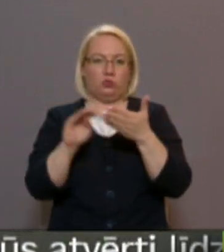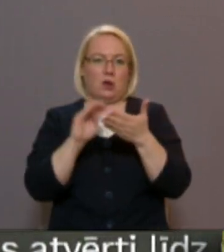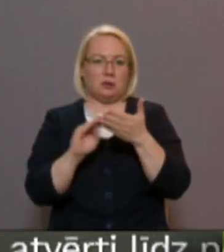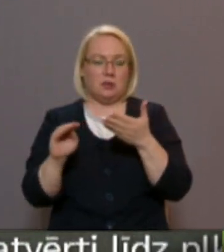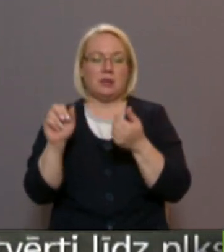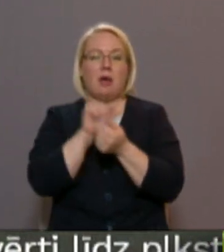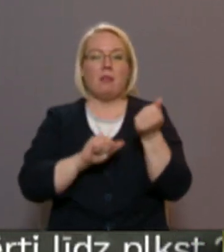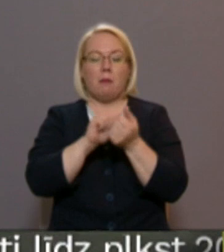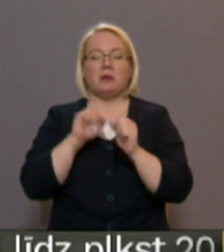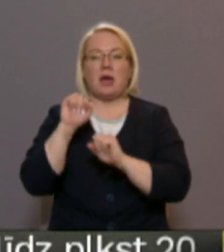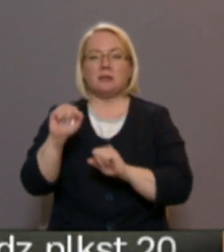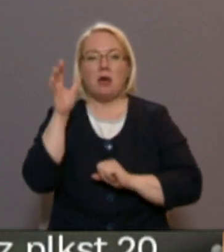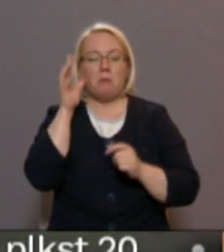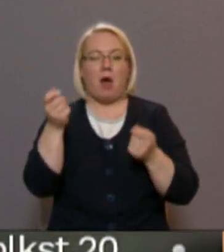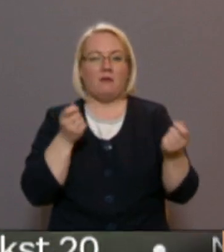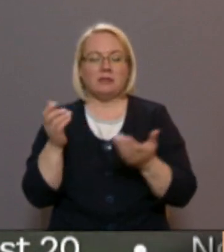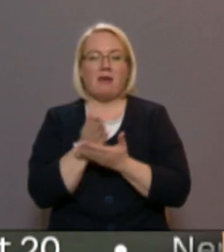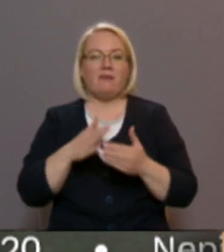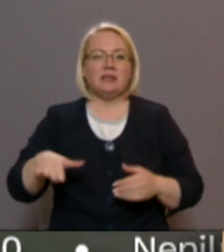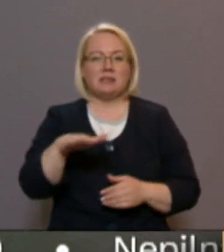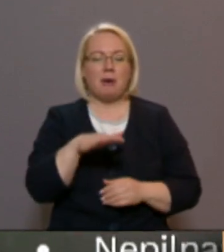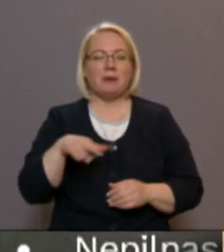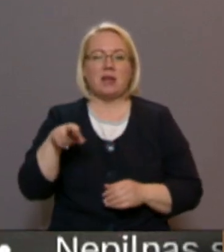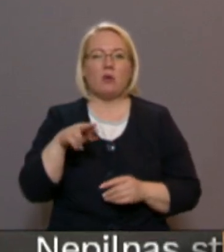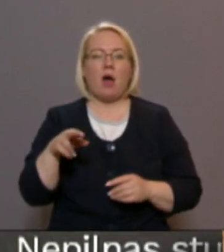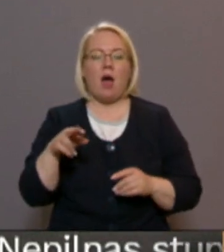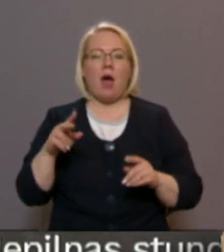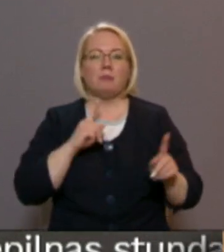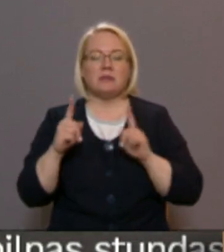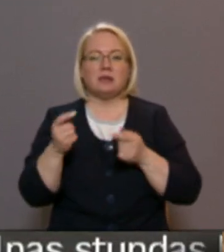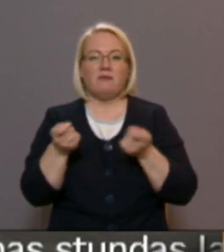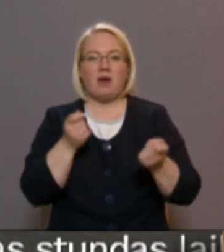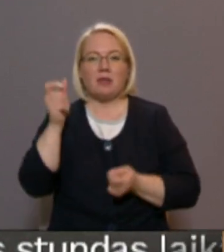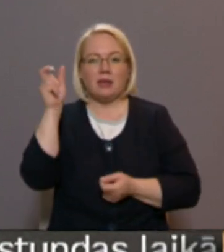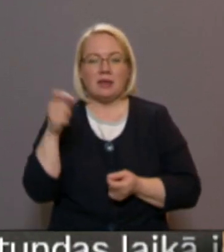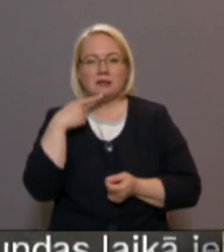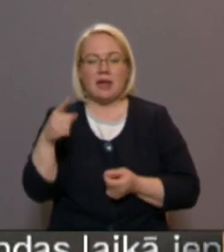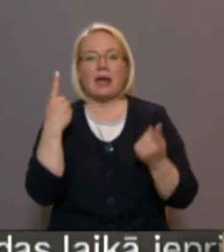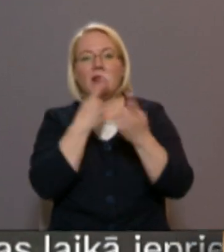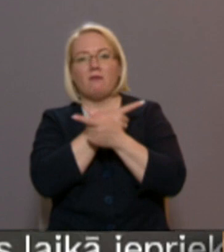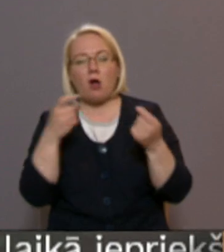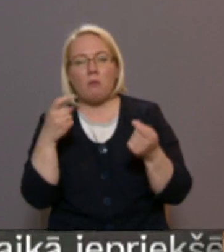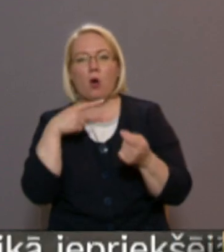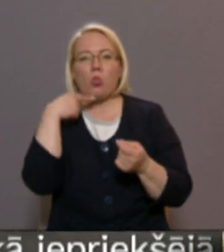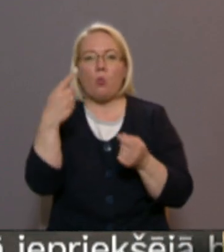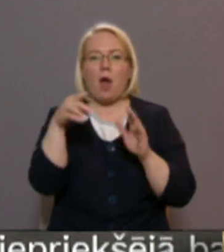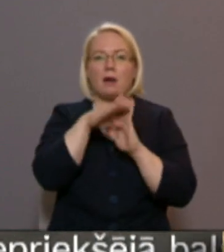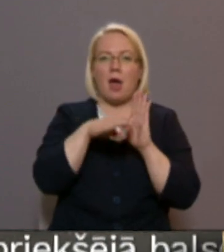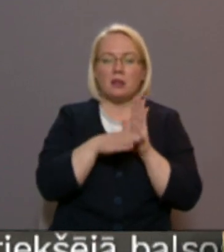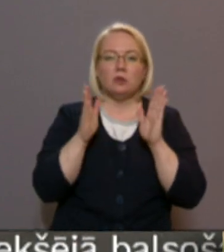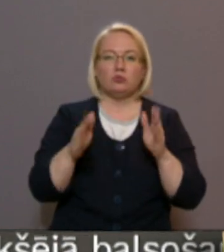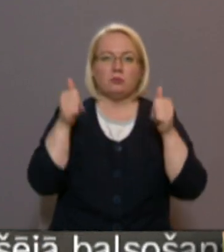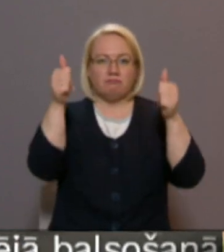Dabas aizsardzības pārvaldes Vidzemes reģionālās administrācijas vadītājs skaidro, ka informatīvas norādes par bīstamību tā kā tiks